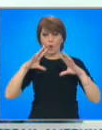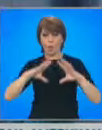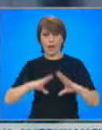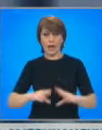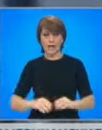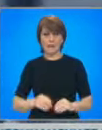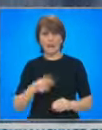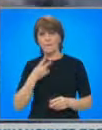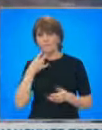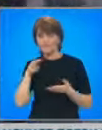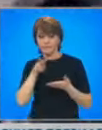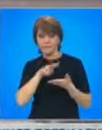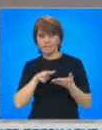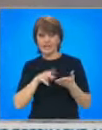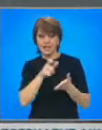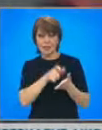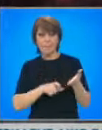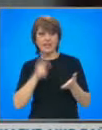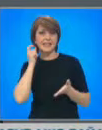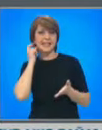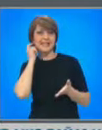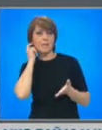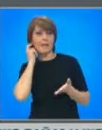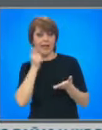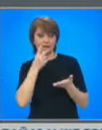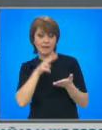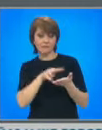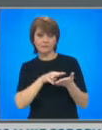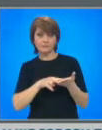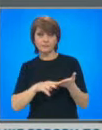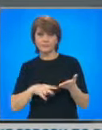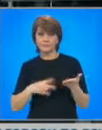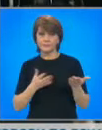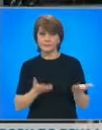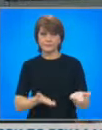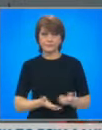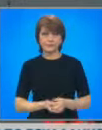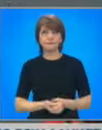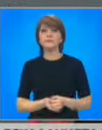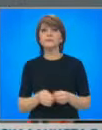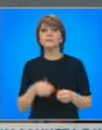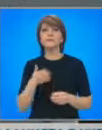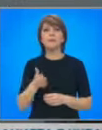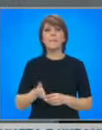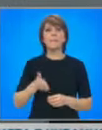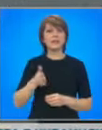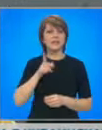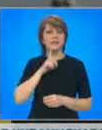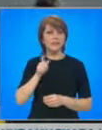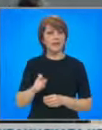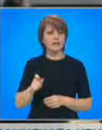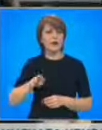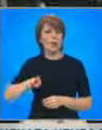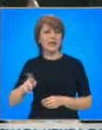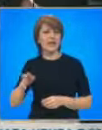Проверяваме списъка с пасажери и екипаж и го сравняваме с хората, които вече са превозени до Корфу. Пътниците на борда са от различни